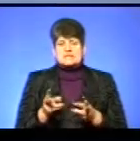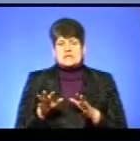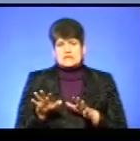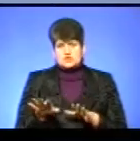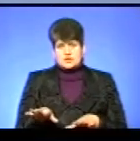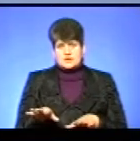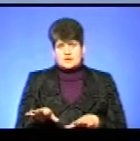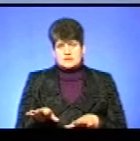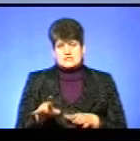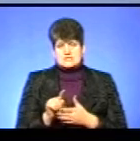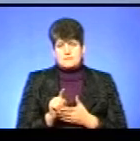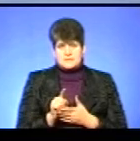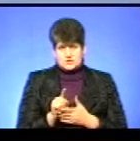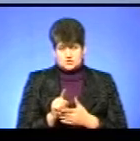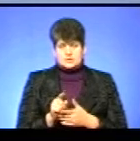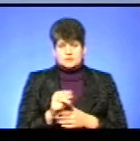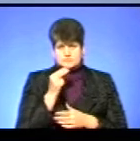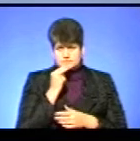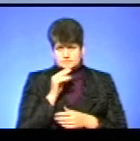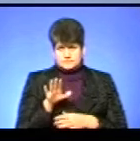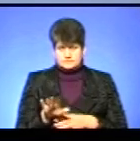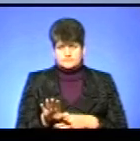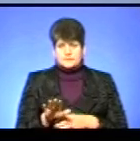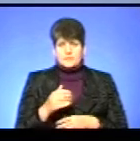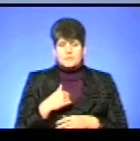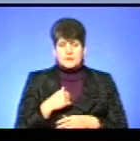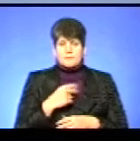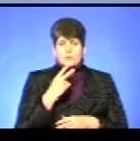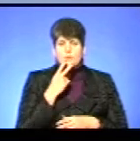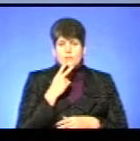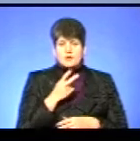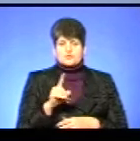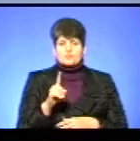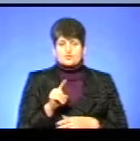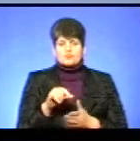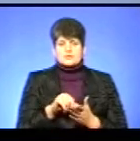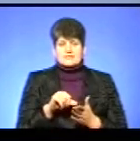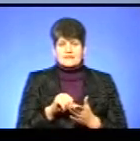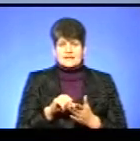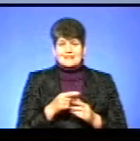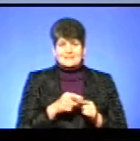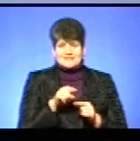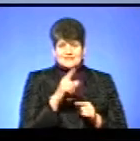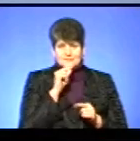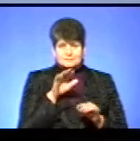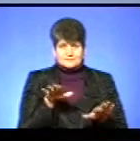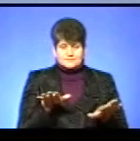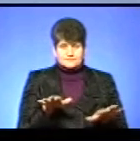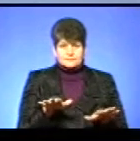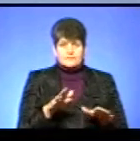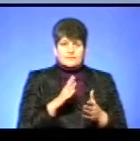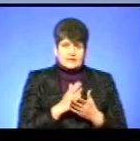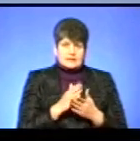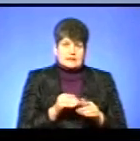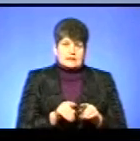мишоподібні гризуни. Тобто ми побачимо, що у представників даного виду спостерігається